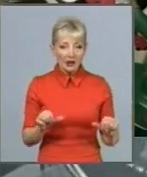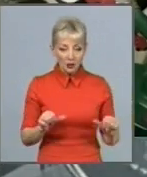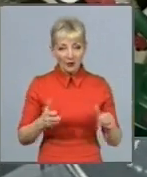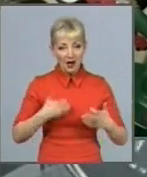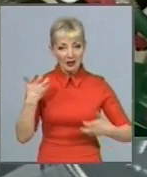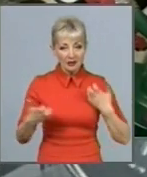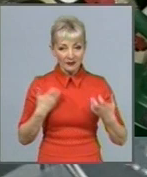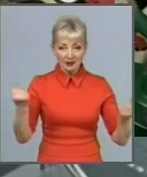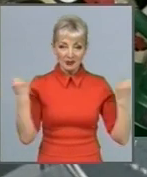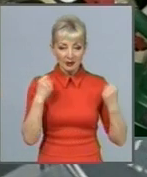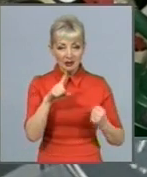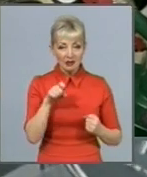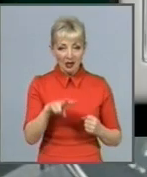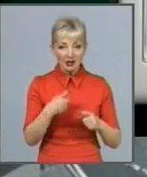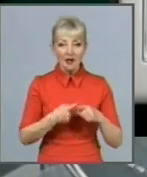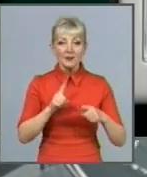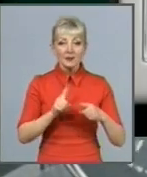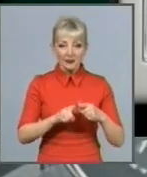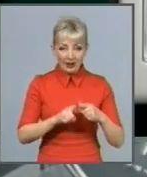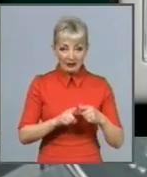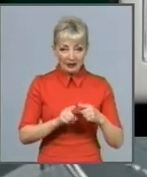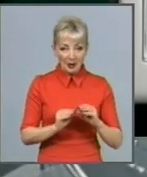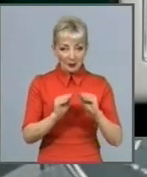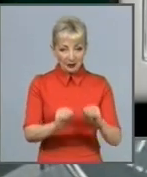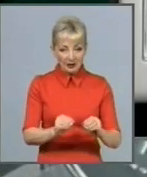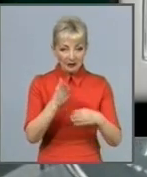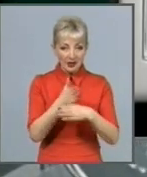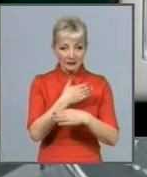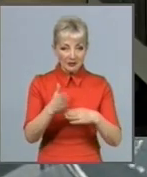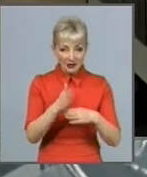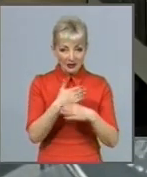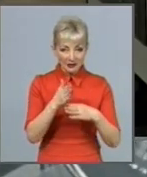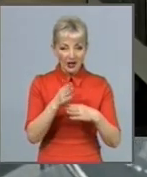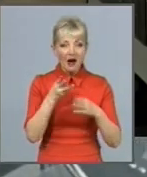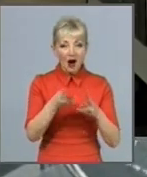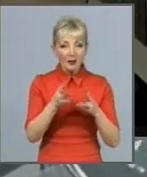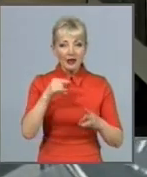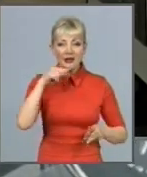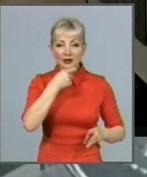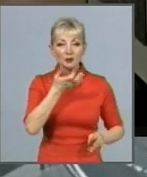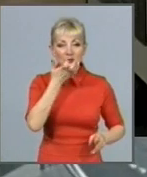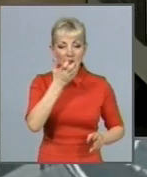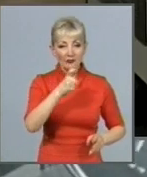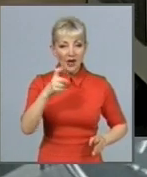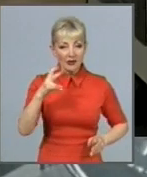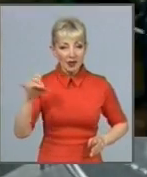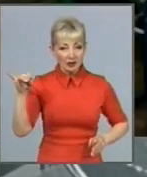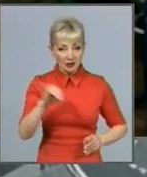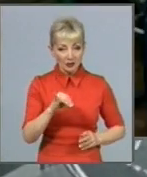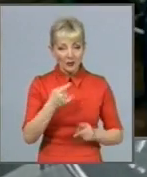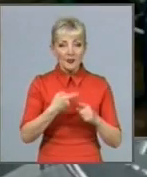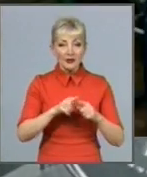Та цей прилад дозволяє не лише рівномірно розподіляти опалення, а й економити теплову енергію. До того ж, обладнання допомагає і